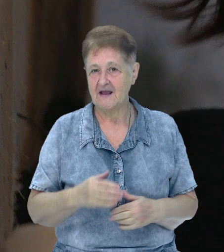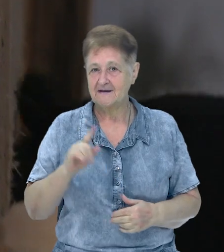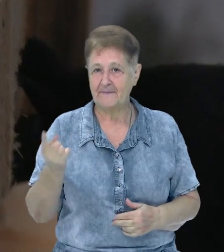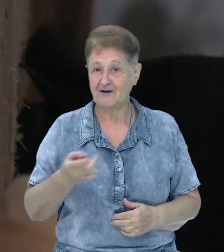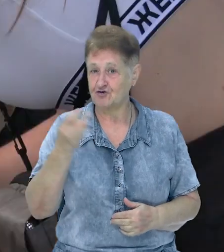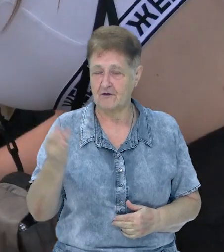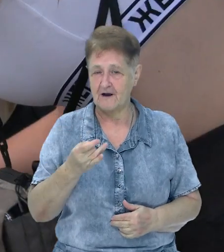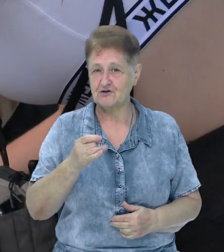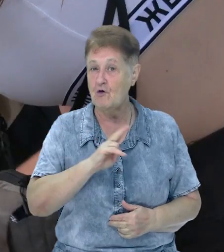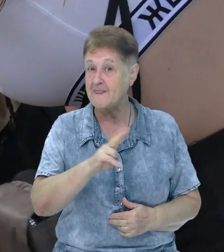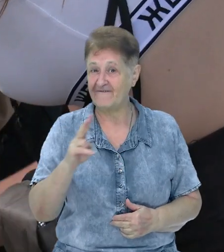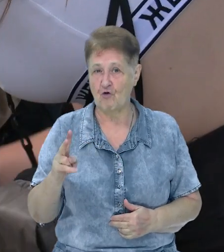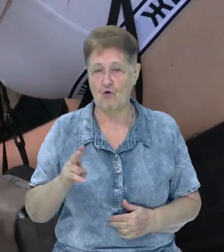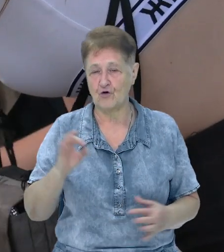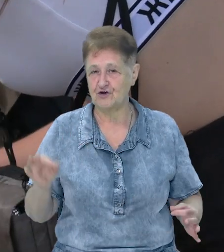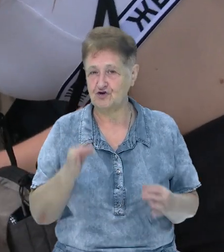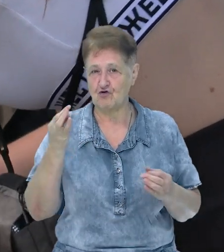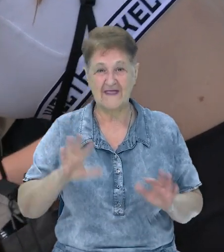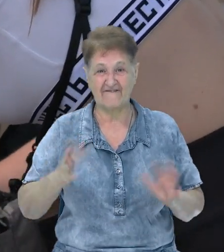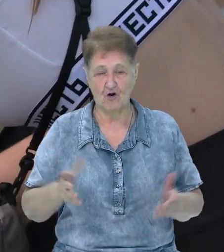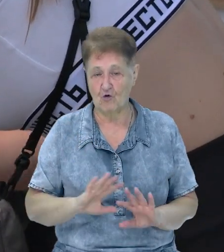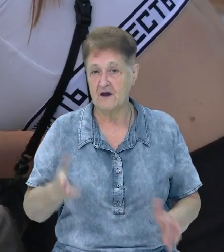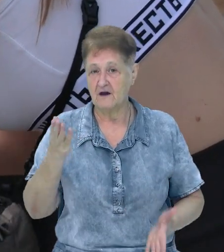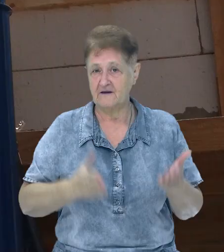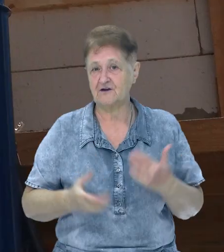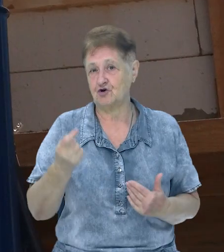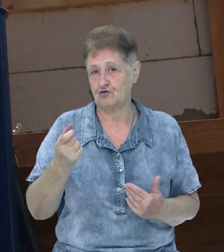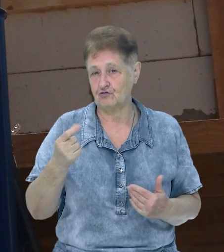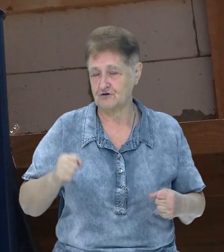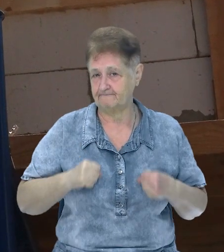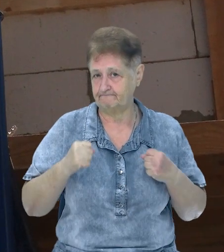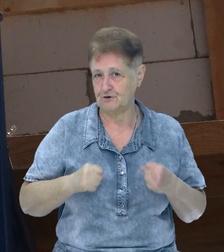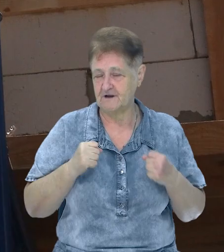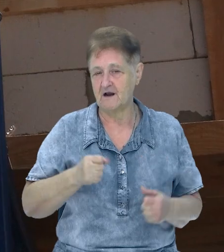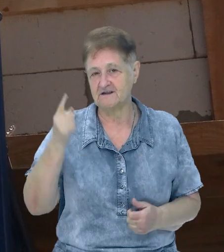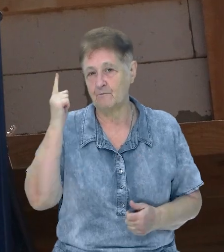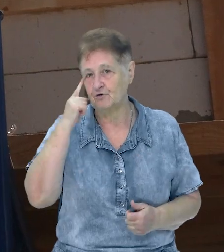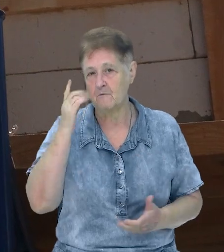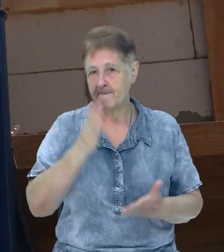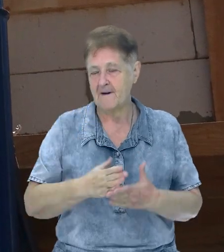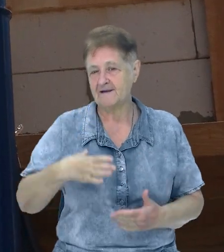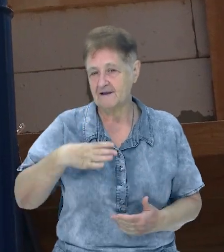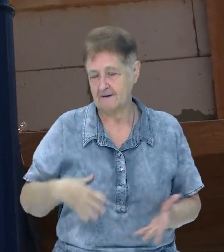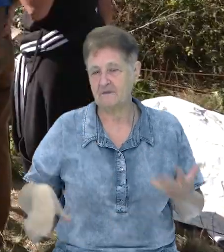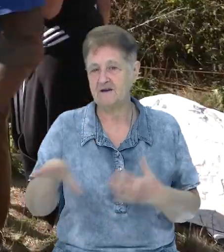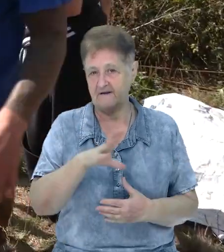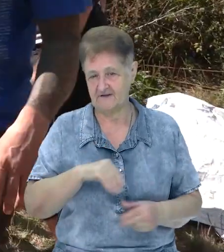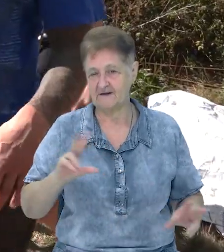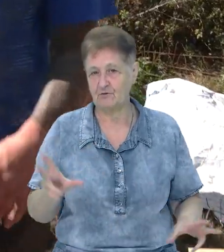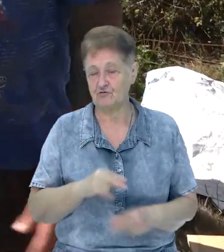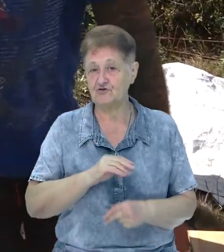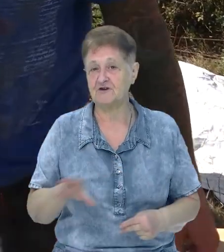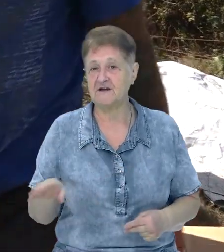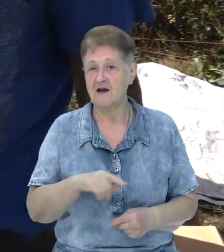нічого не виходить, але якщо трошки подумати, мати трошки терпіння, то все вийде. Керує